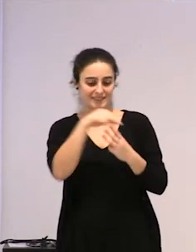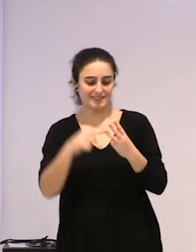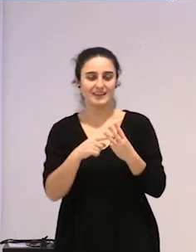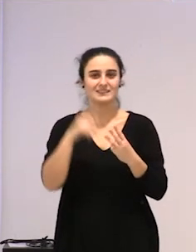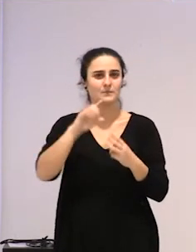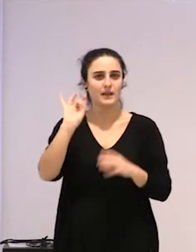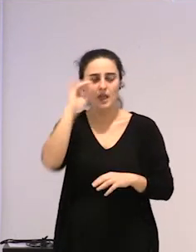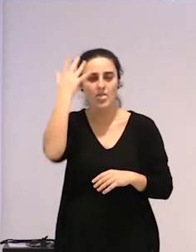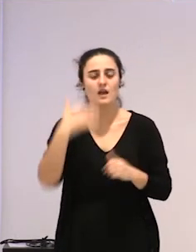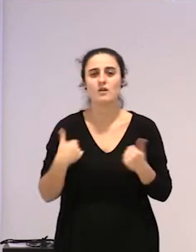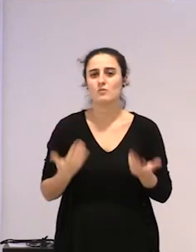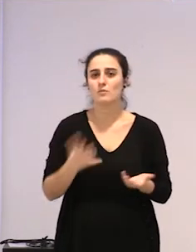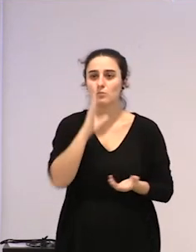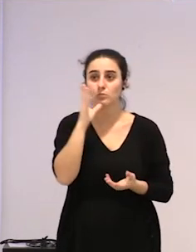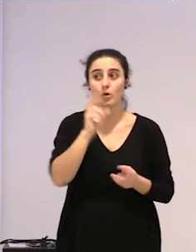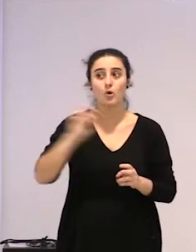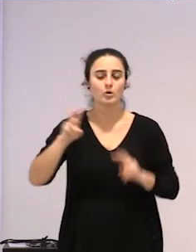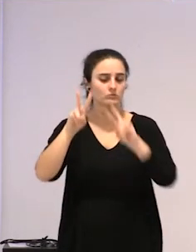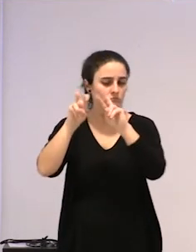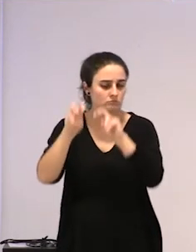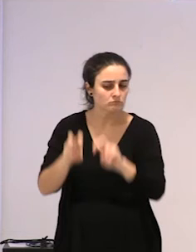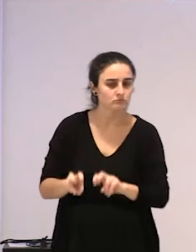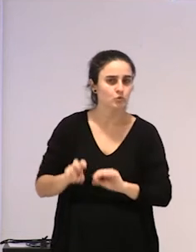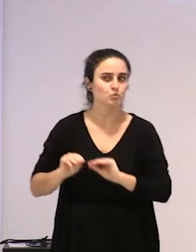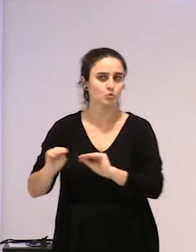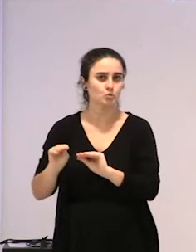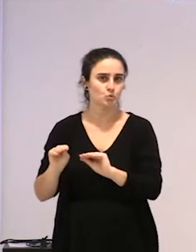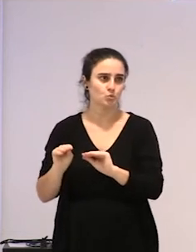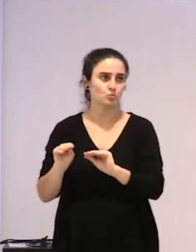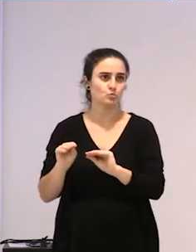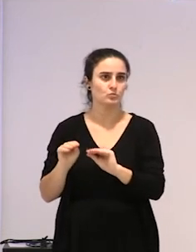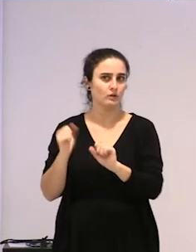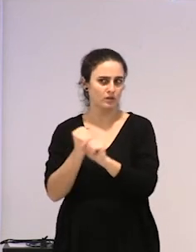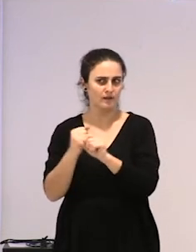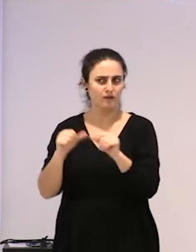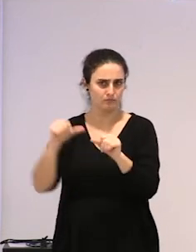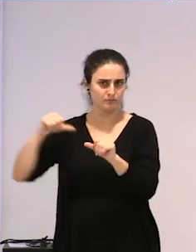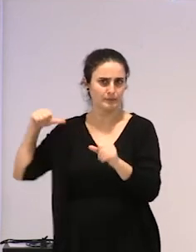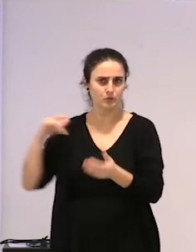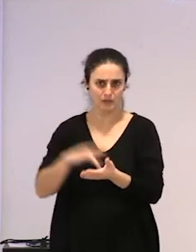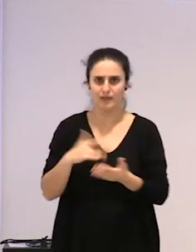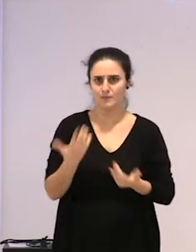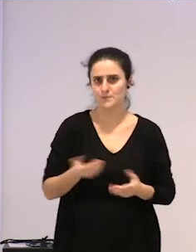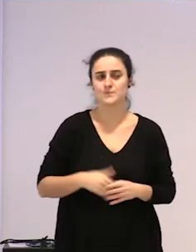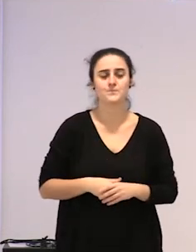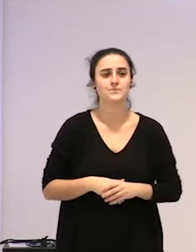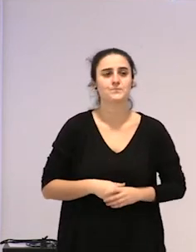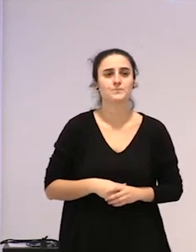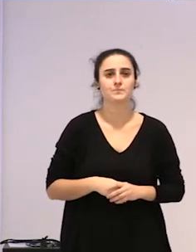badatorrere, ba, bueno, beste ikerlari batzu, jarritu zirelako, honetan, ez, eta, adibidez, ba, bueno,